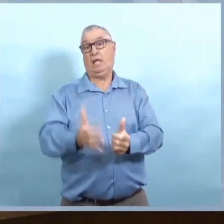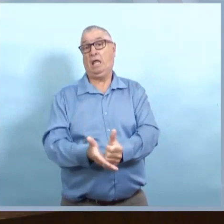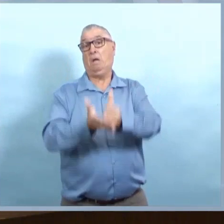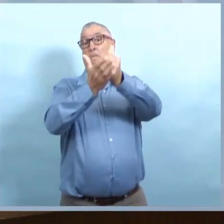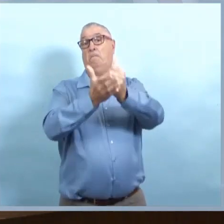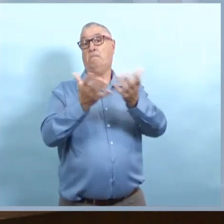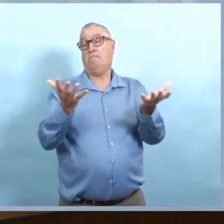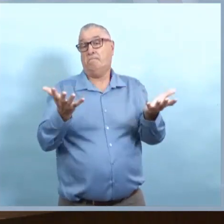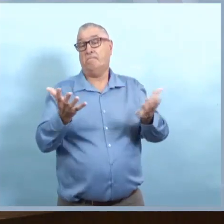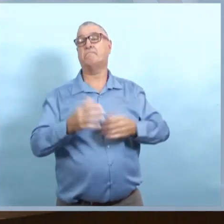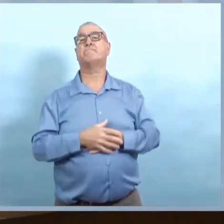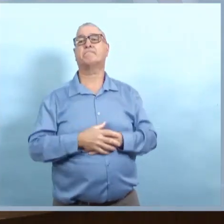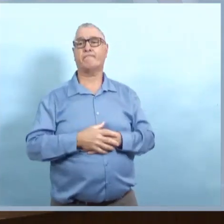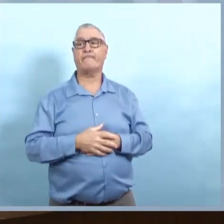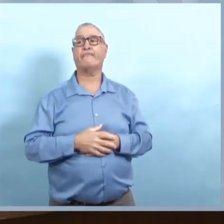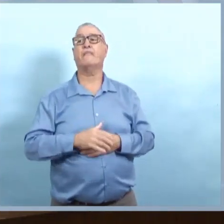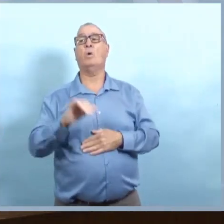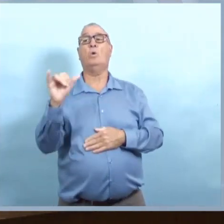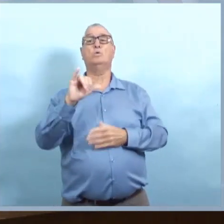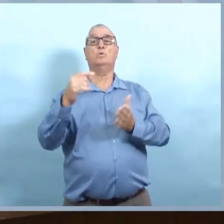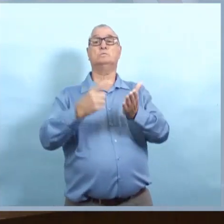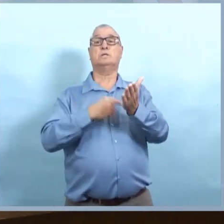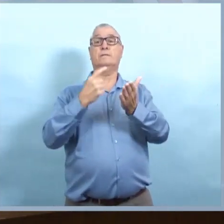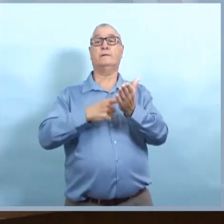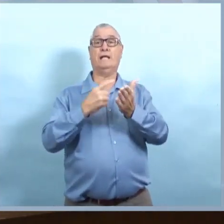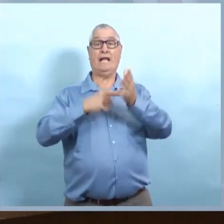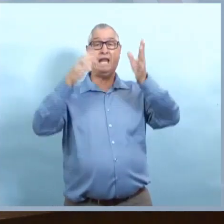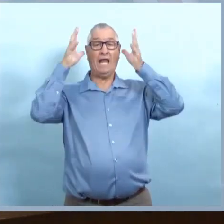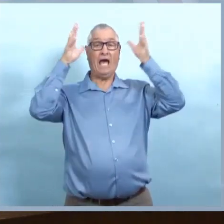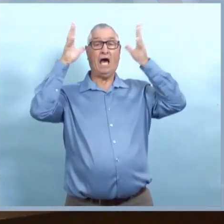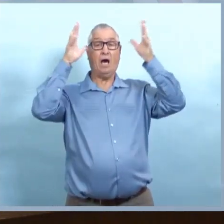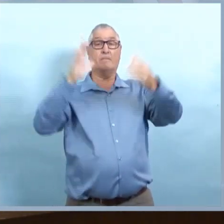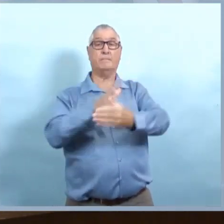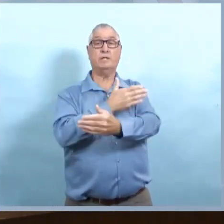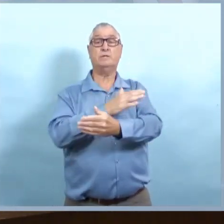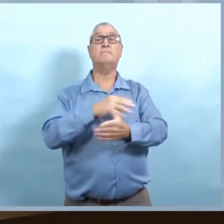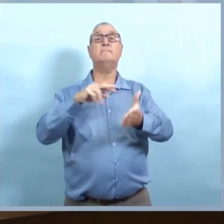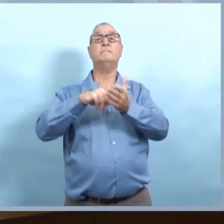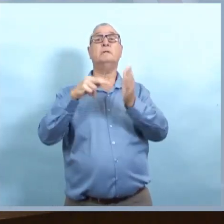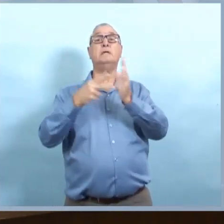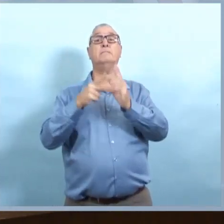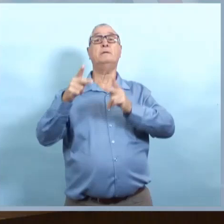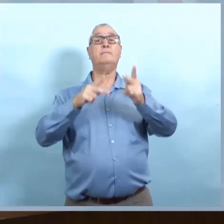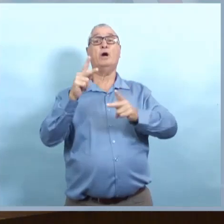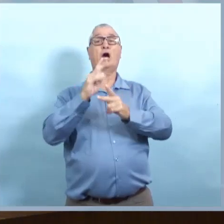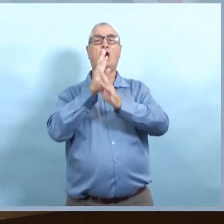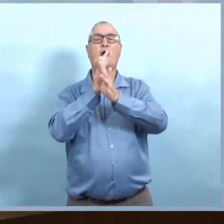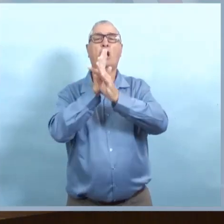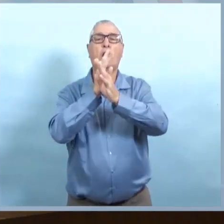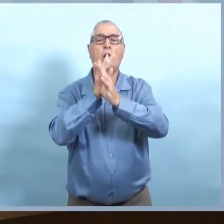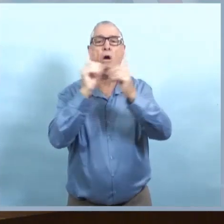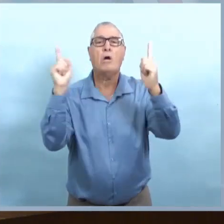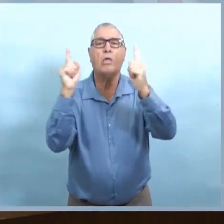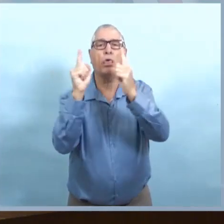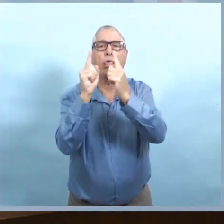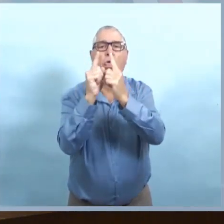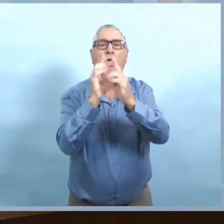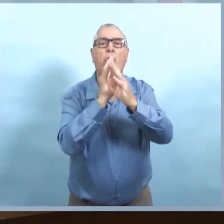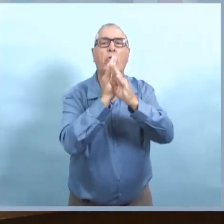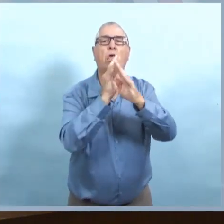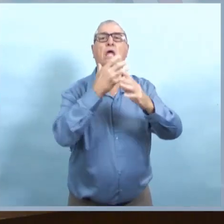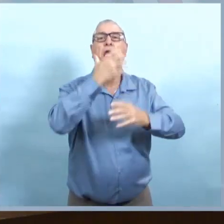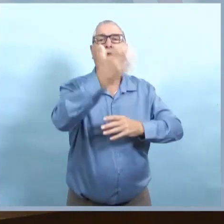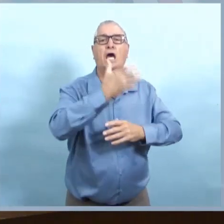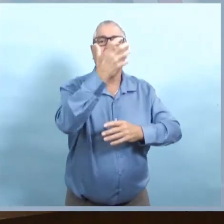'éloignement doivent être en place pendant toute la durée d'ouverture de cet endroit. Nous avons aussi maintenant une obligation de port du masque. Il y a